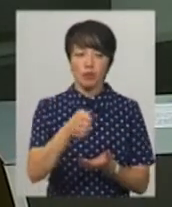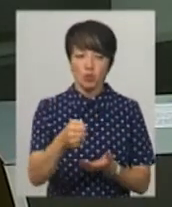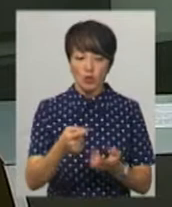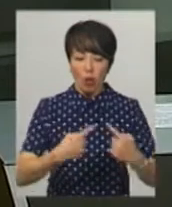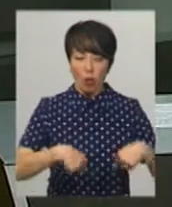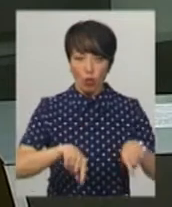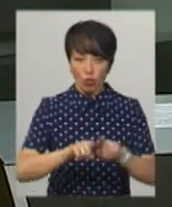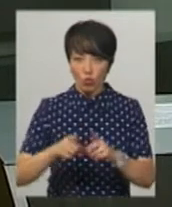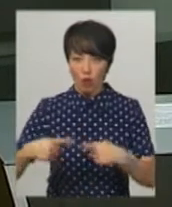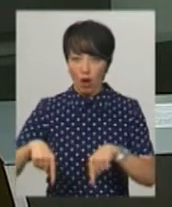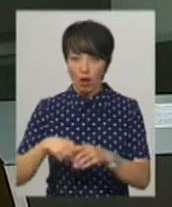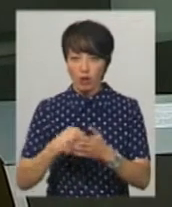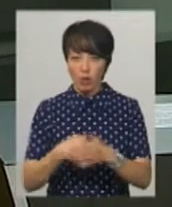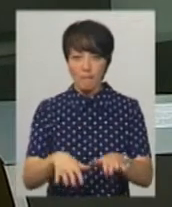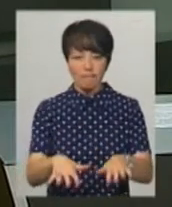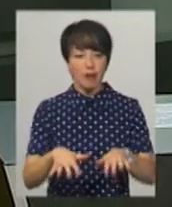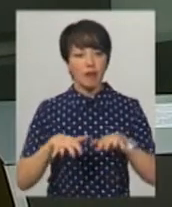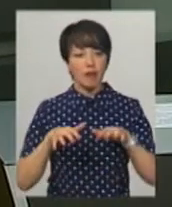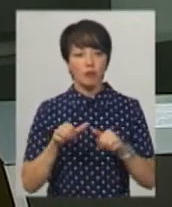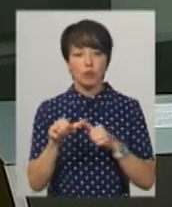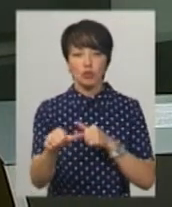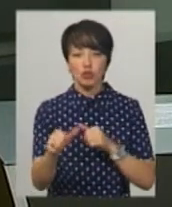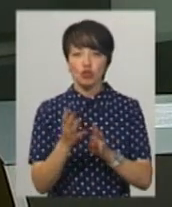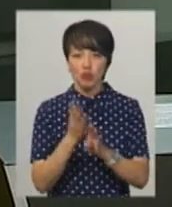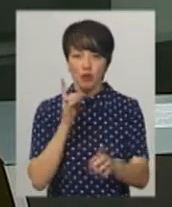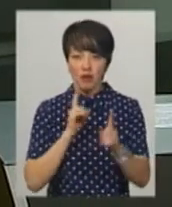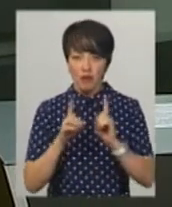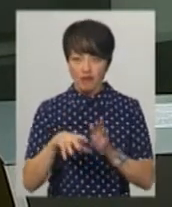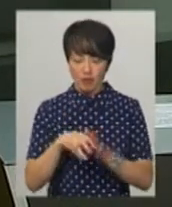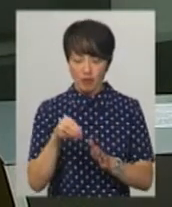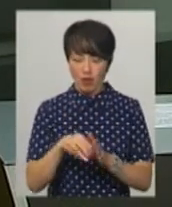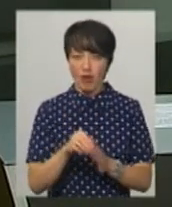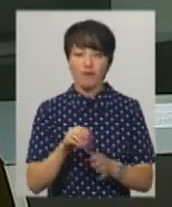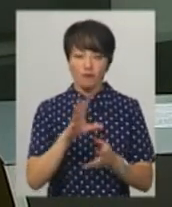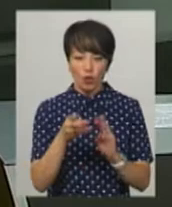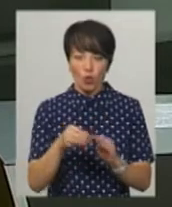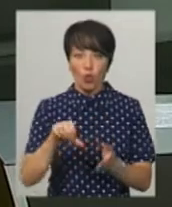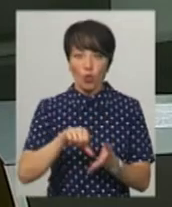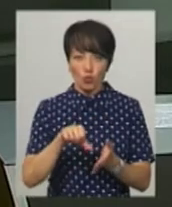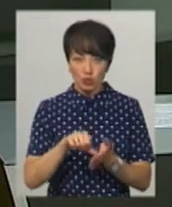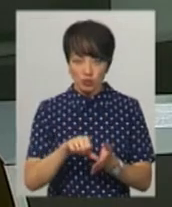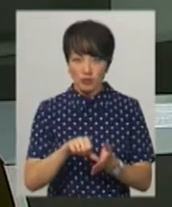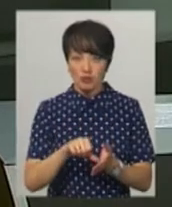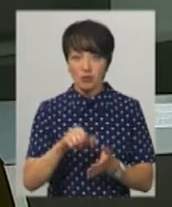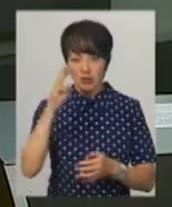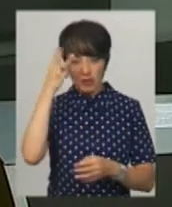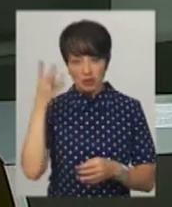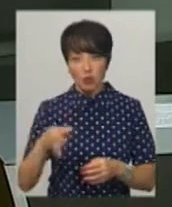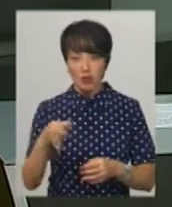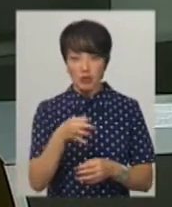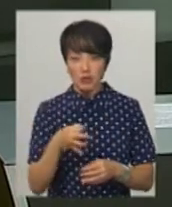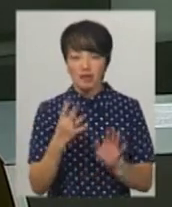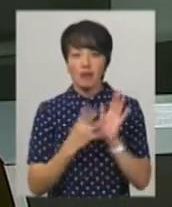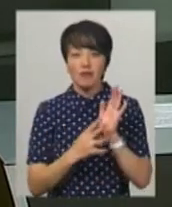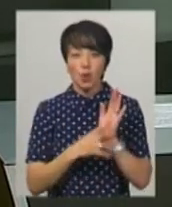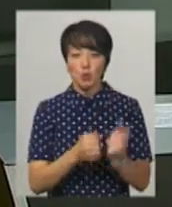мажоритарних округах до парламенту на позачергових виборах. Всього участь у виборах на семи одномандатних округах у Хмельницькій області бере